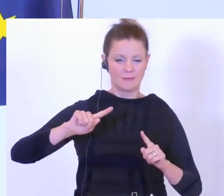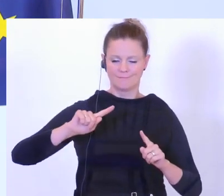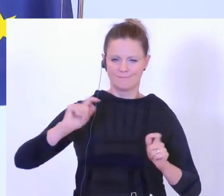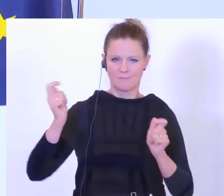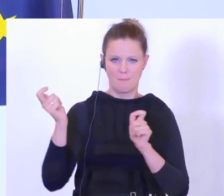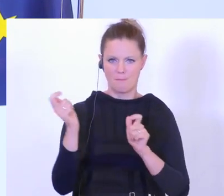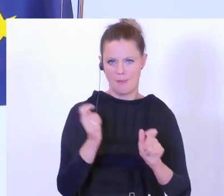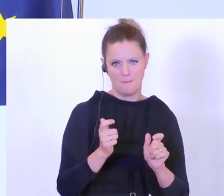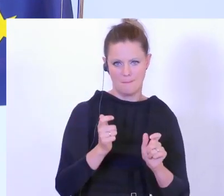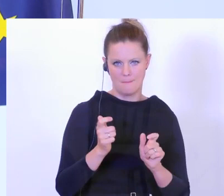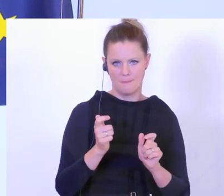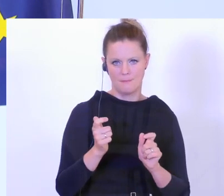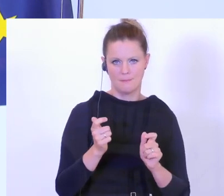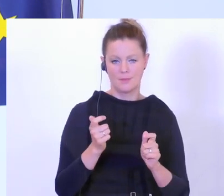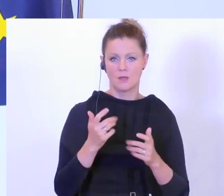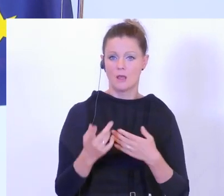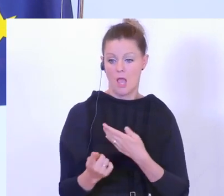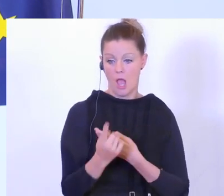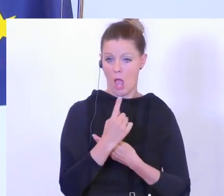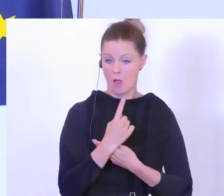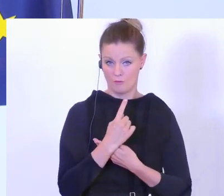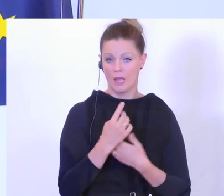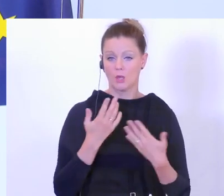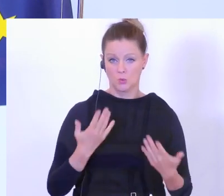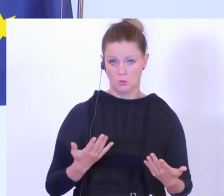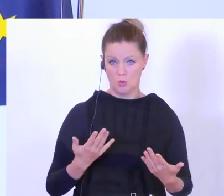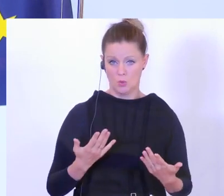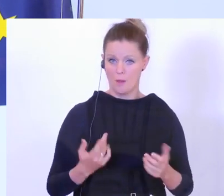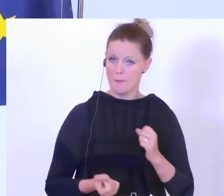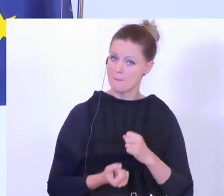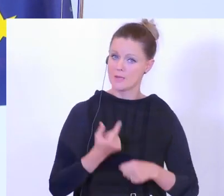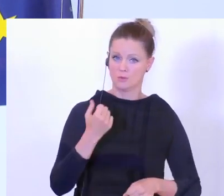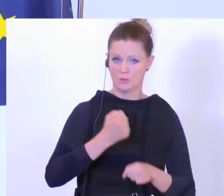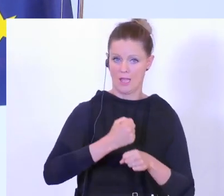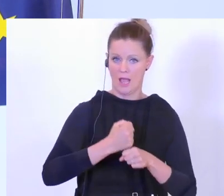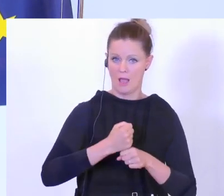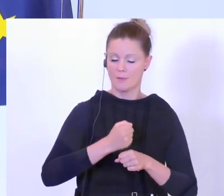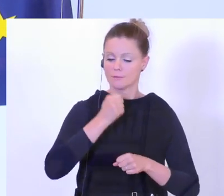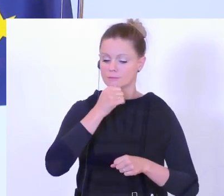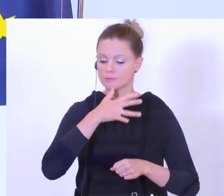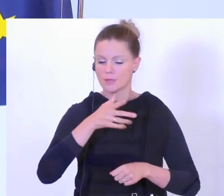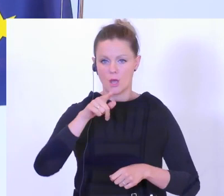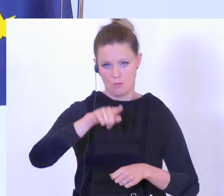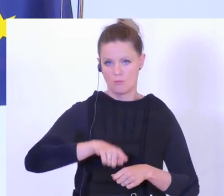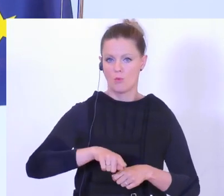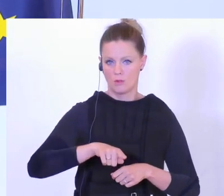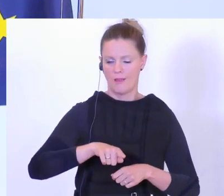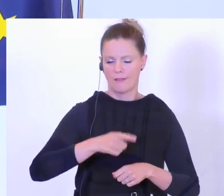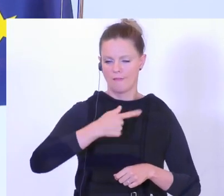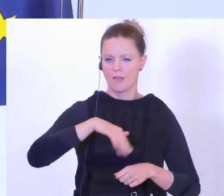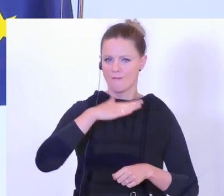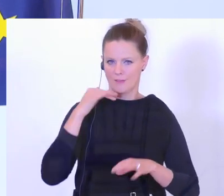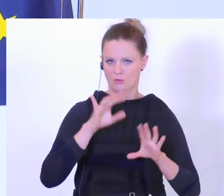und dieser Auftrag und diese besondere Arbeit wird uns die nächsten Monate sicher noch intensiv